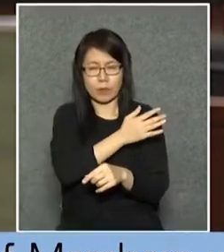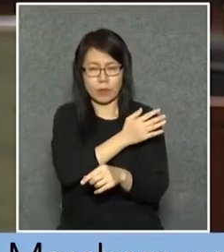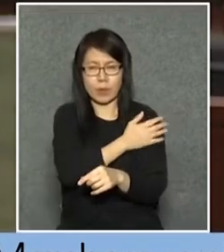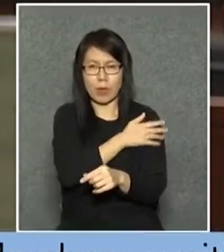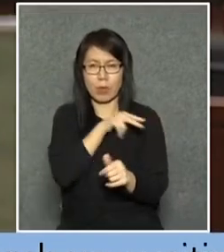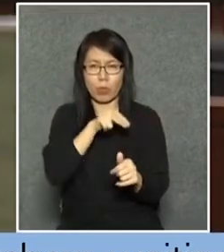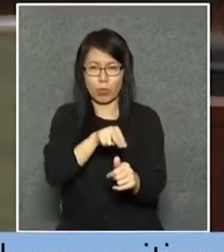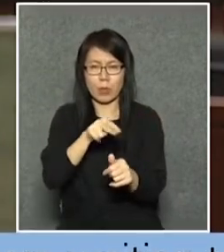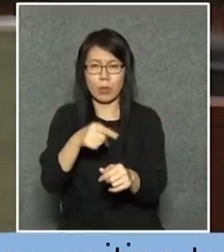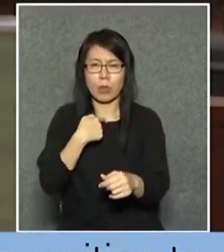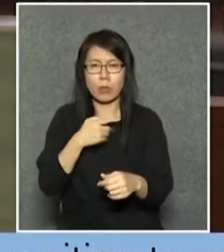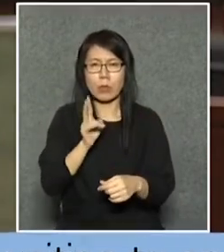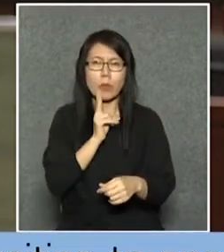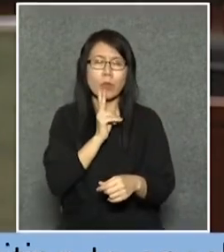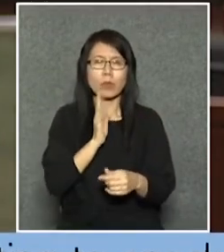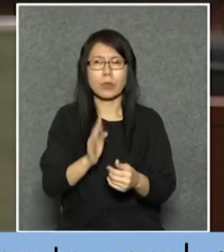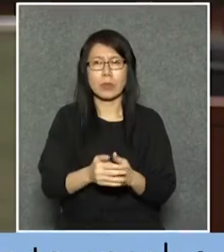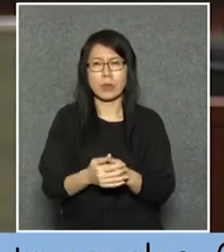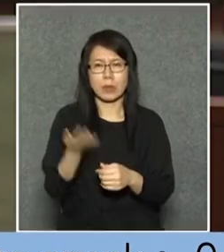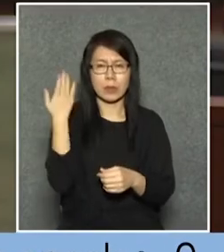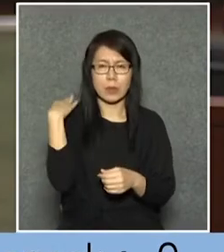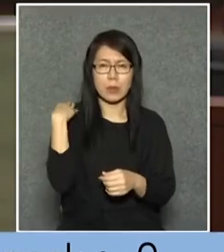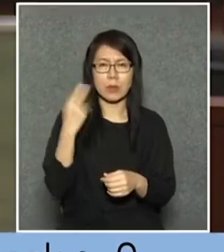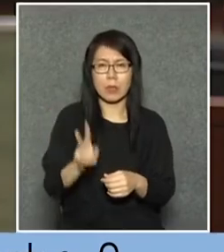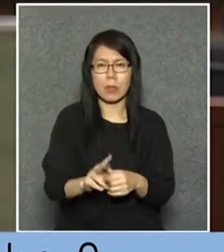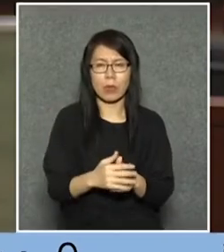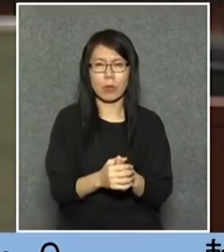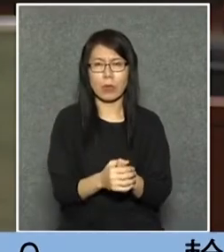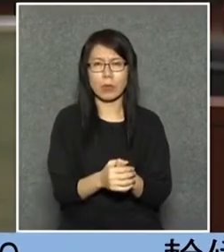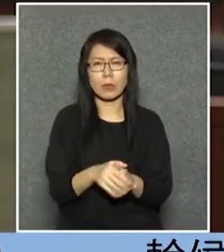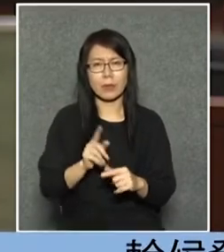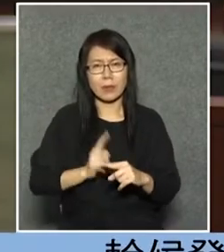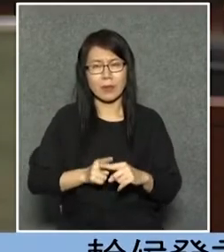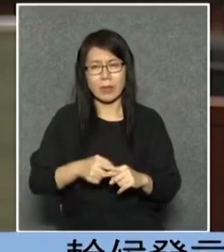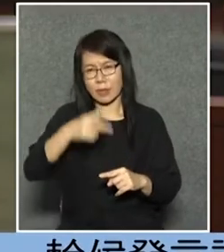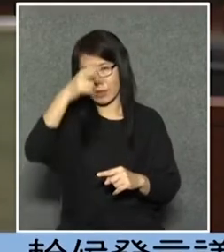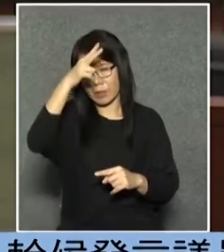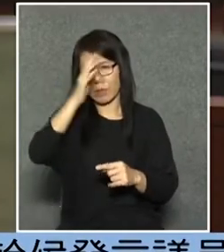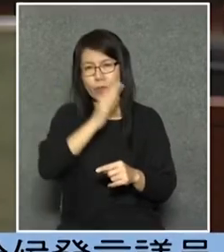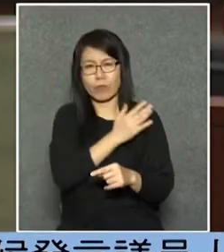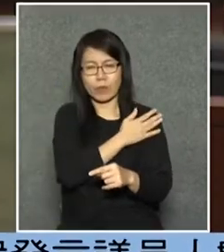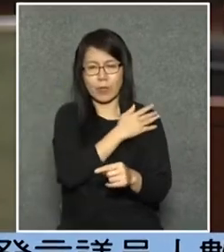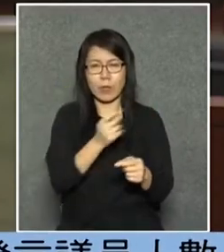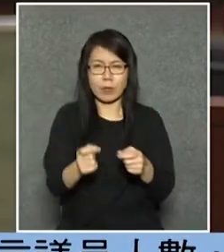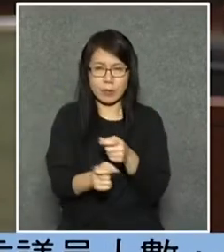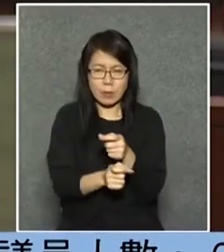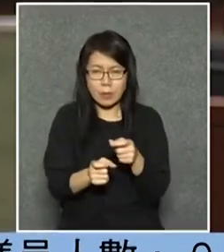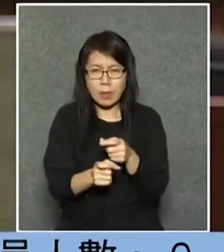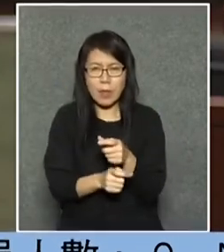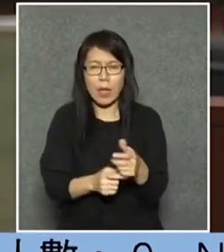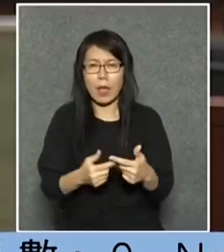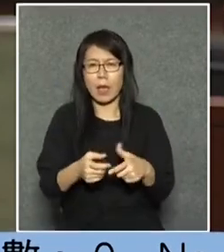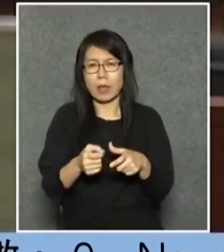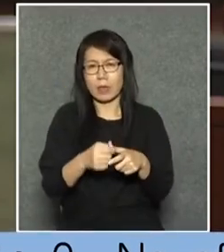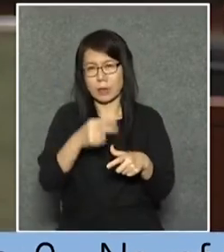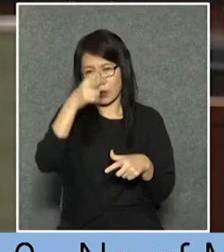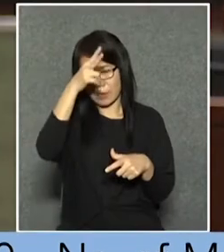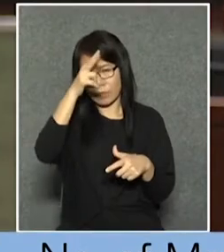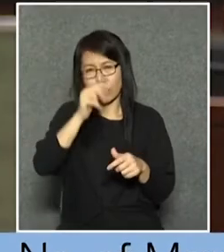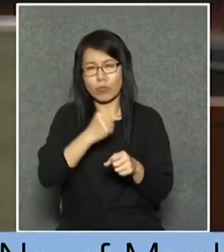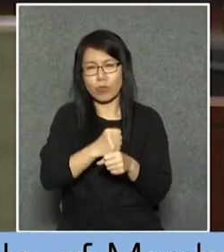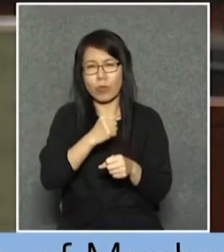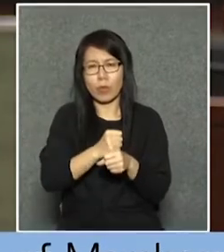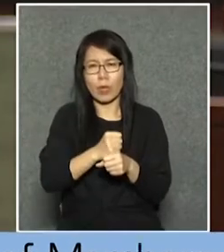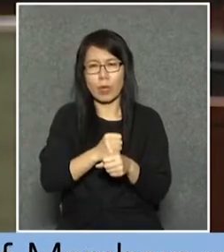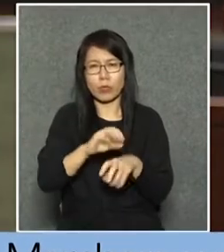我們在過去這樣將原本是由政府經營的公共事業即是說整個的投資